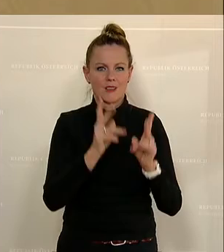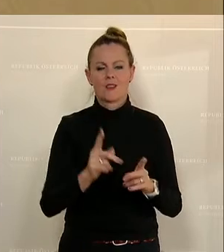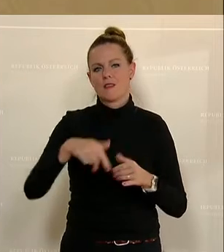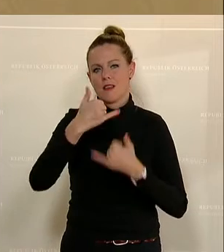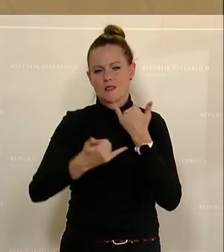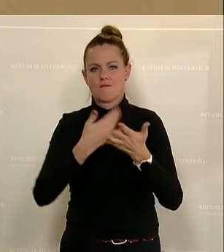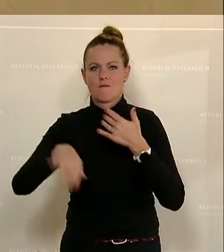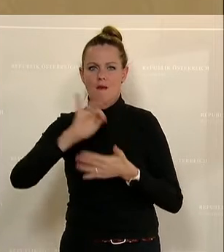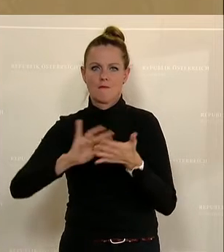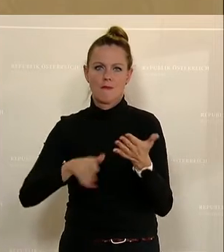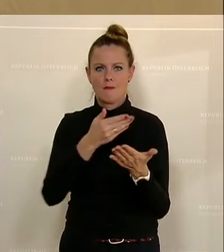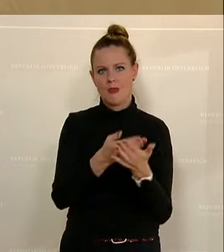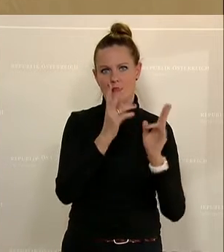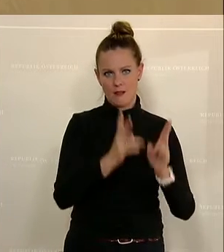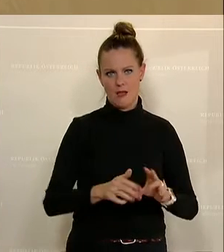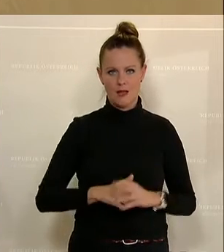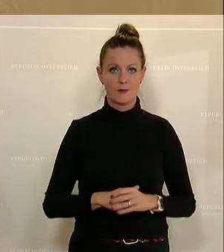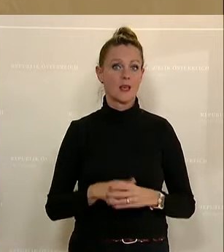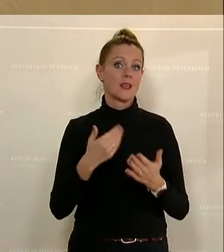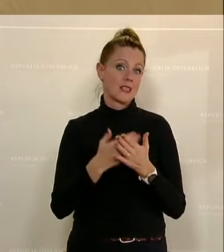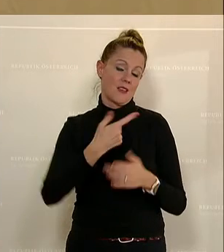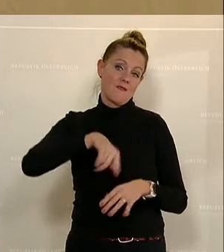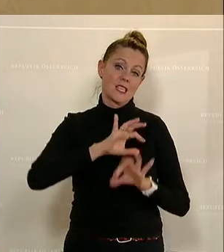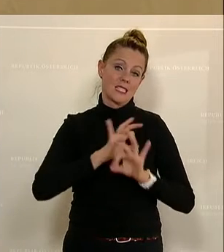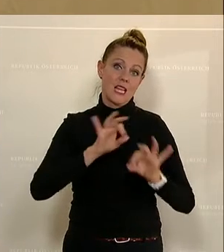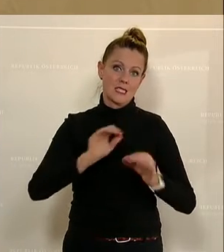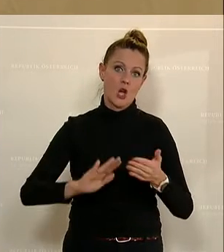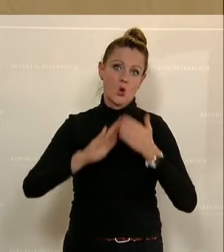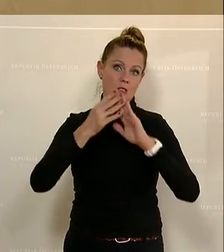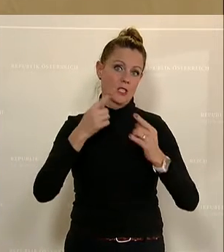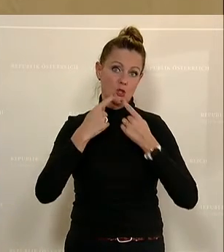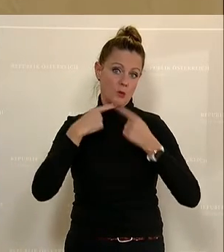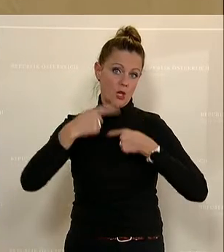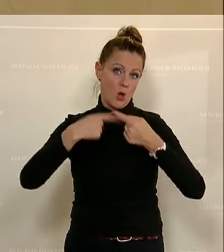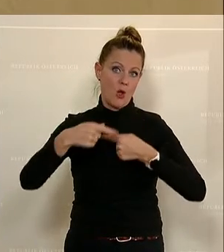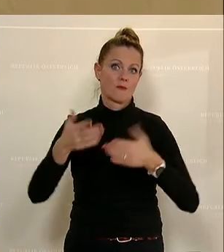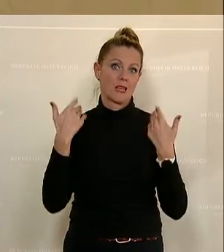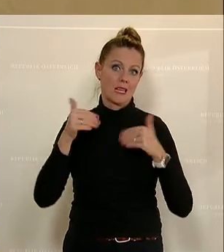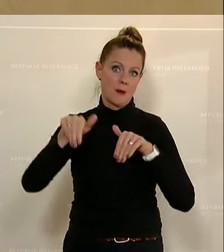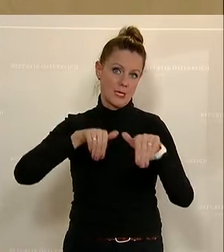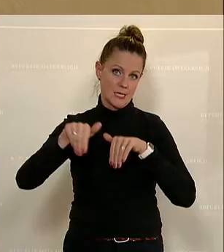zusätzliche Mittel zur Verfügung stellen können. Und hier sind wir in sehr, sehr konstruktiven Gesprächen mit dem Klimaministerium.